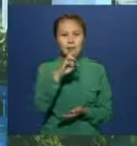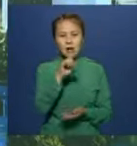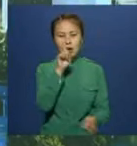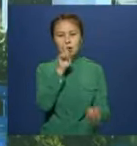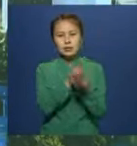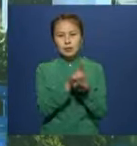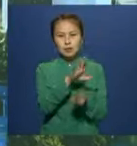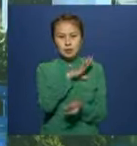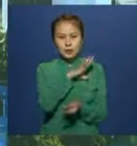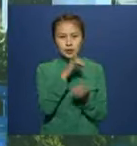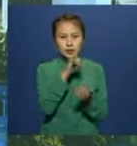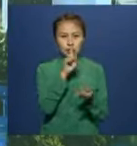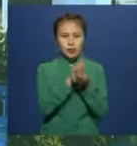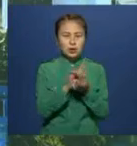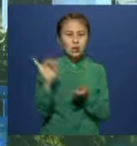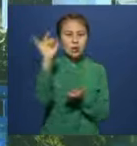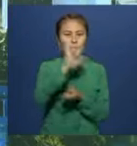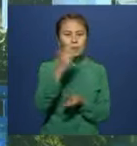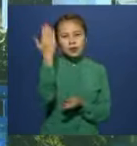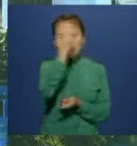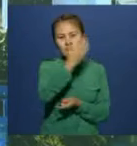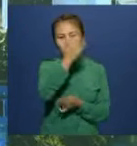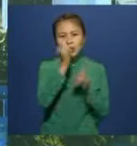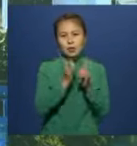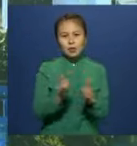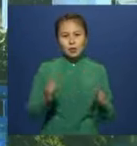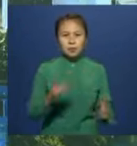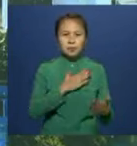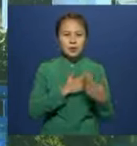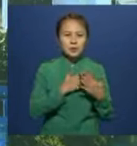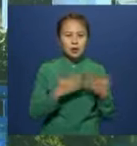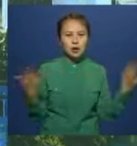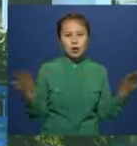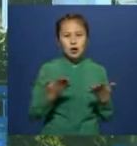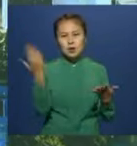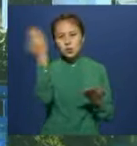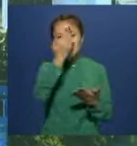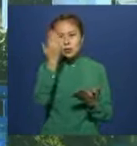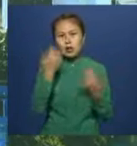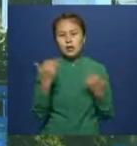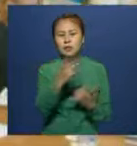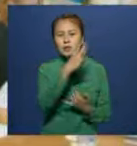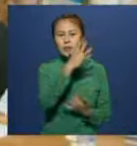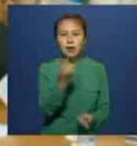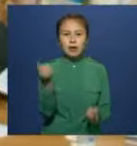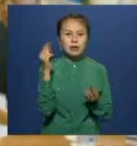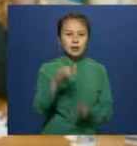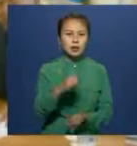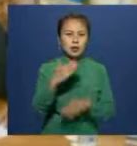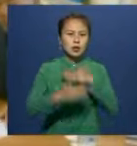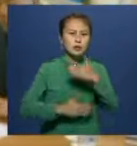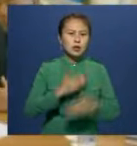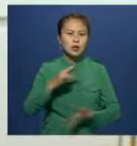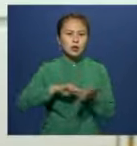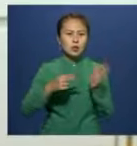Аманшаевты ғабылдады. Кездесуде, отандық кинематографияның жағдайымен даму перспективалары киностудияның қазіргі жұмысы сондаяқ